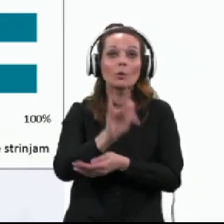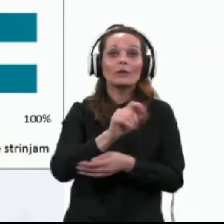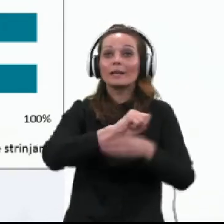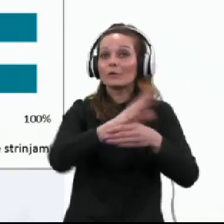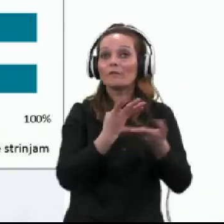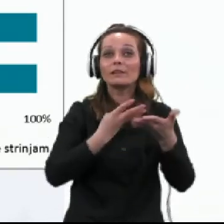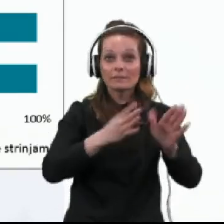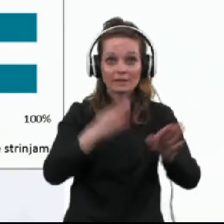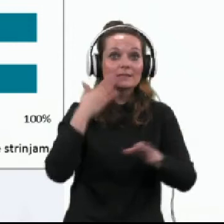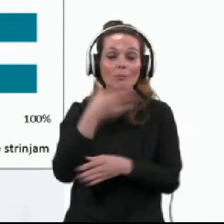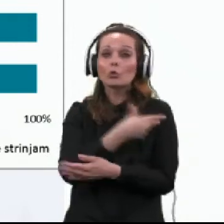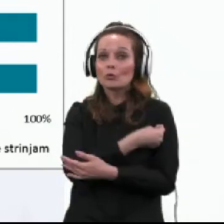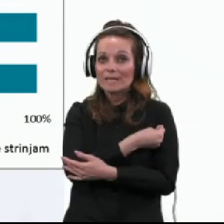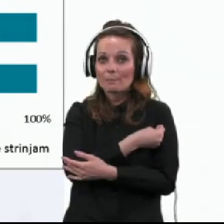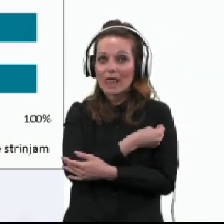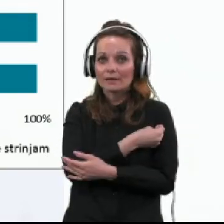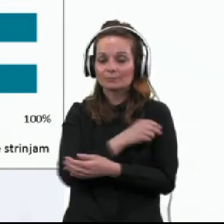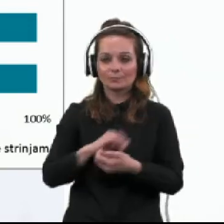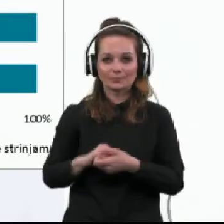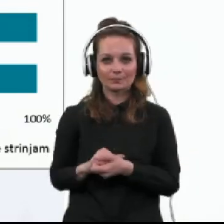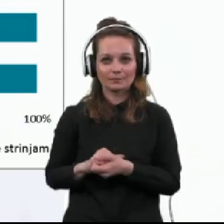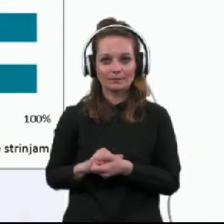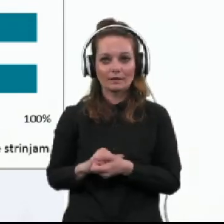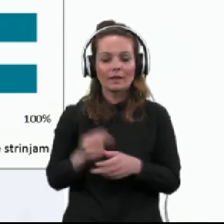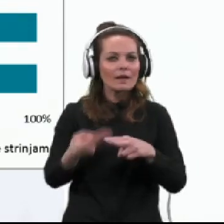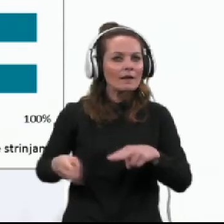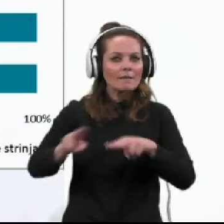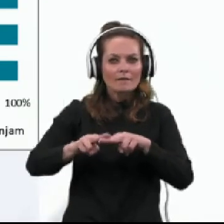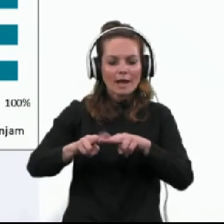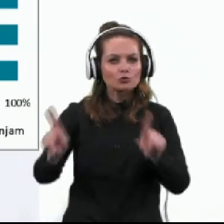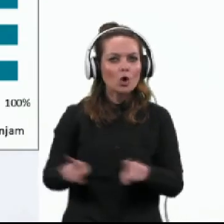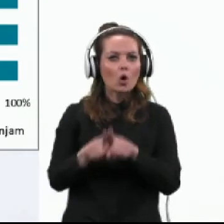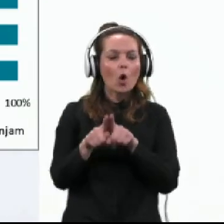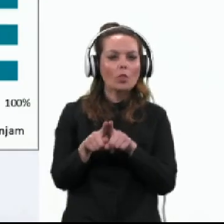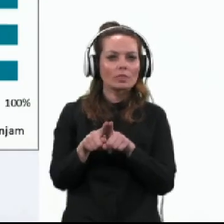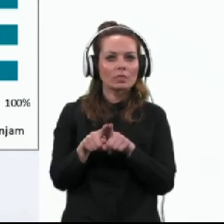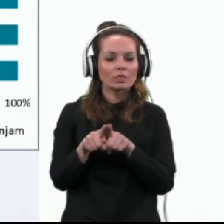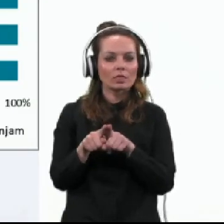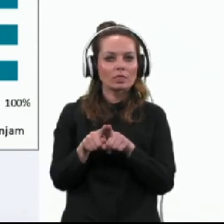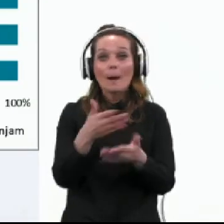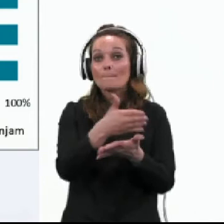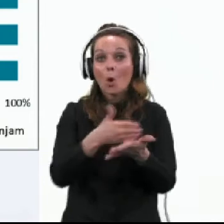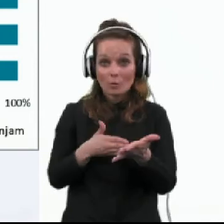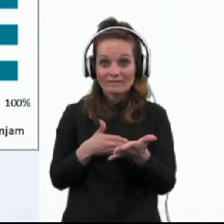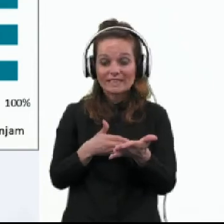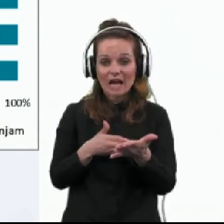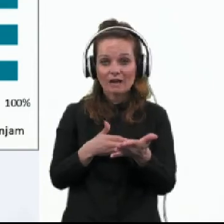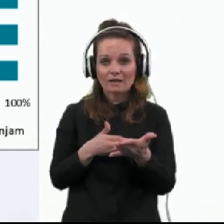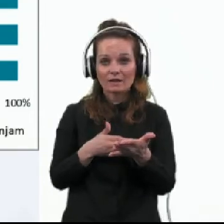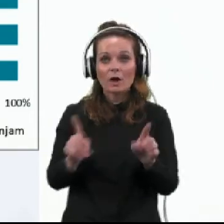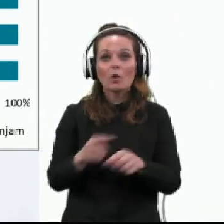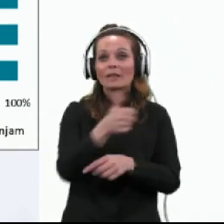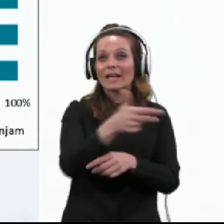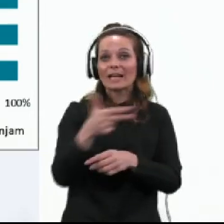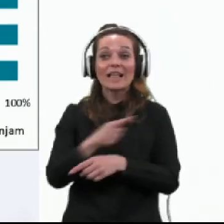-19 se bodo cepljeni. Več kot, kar naslednjo, več kot polovica, več kot